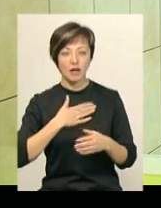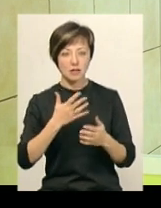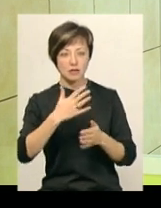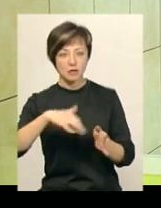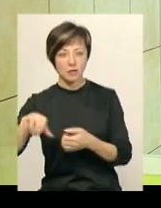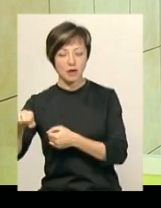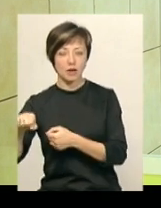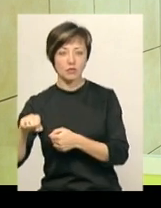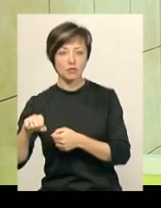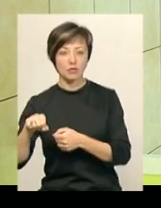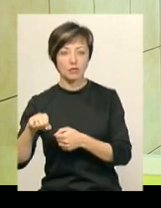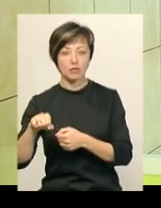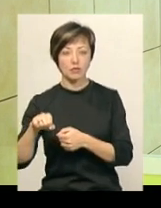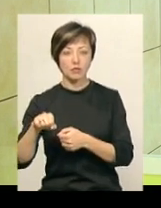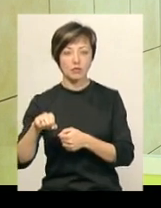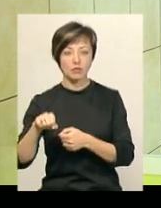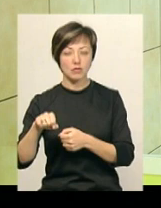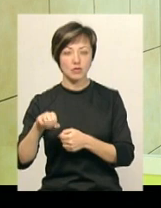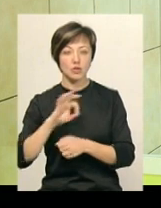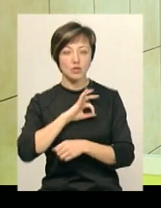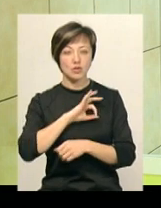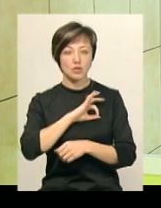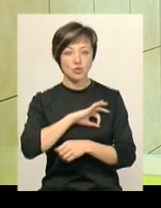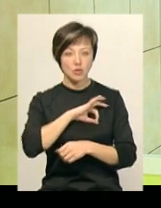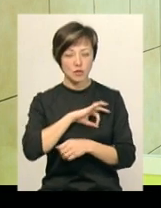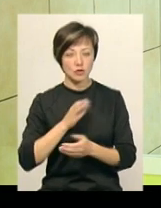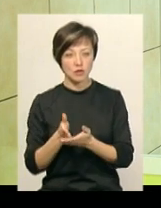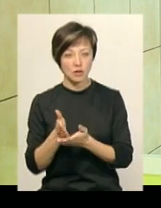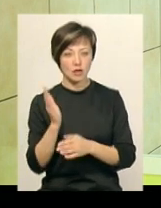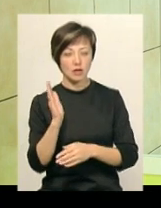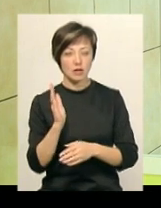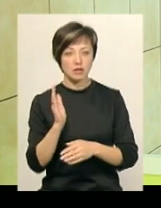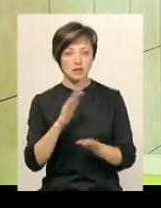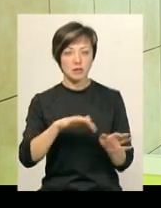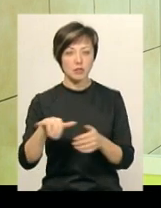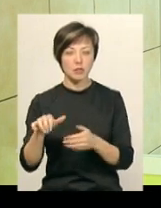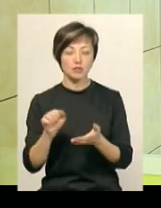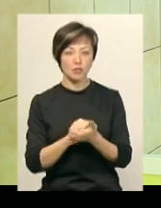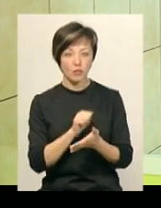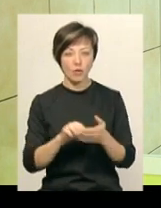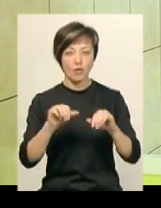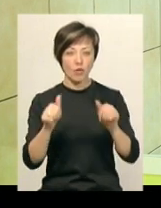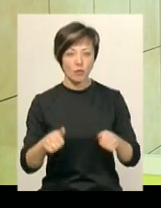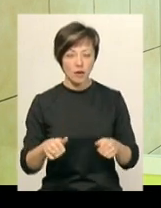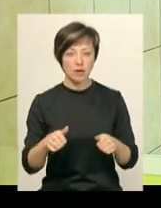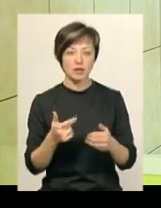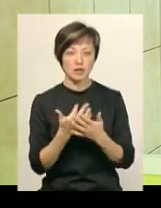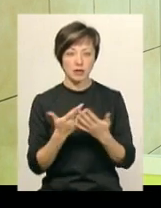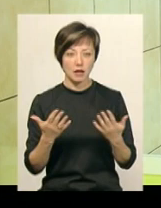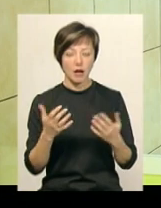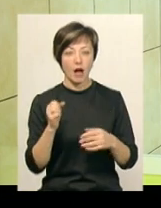з юридичної сторони, вони вже йдуть з нами з бумагами, оформленнями.